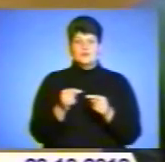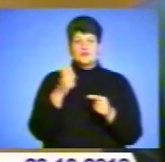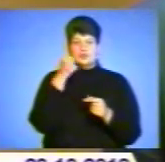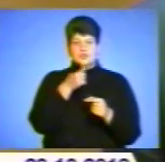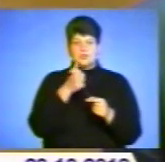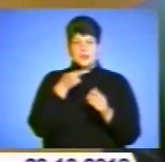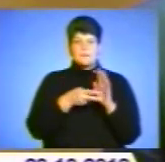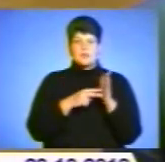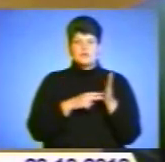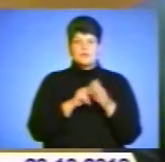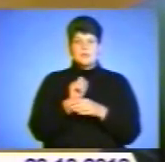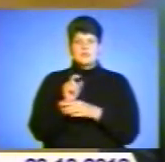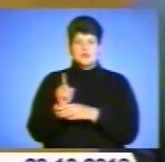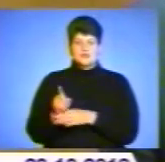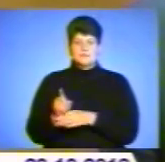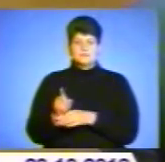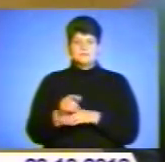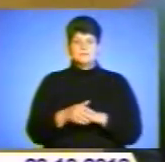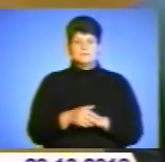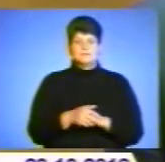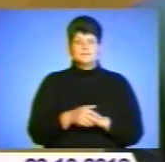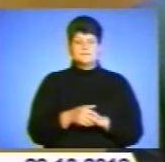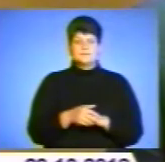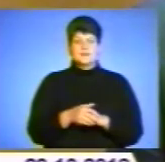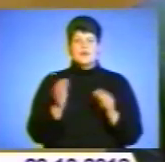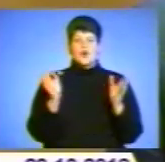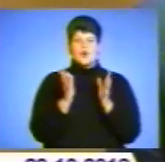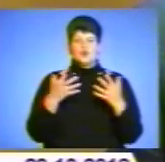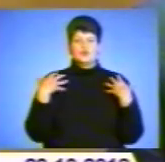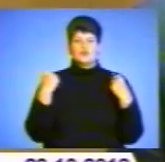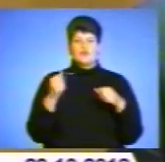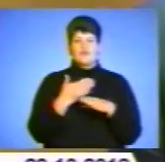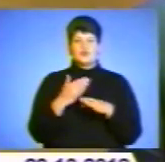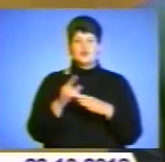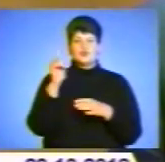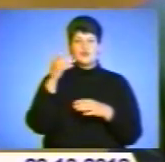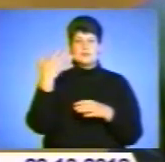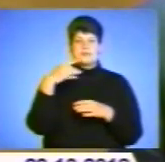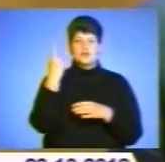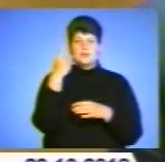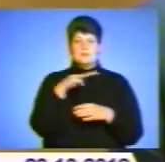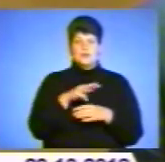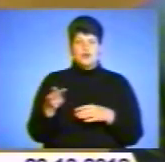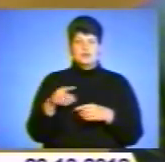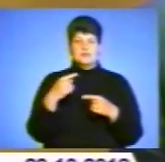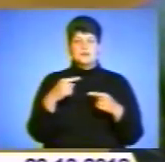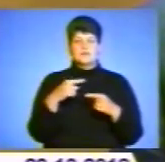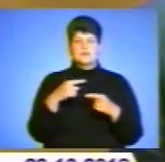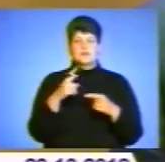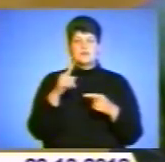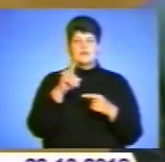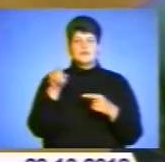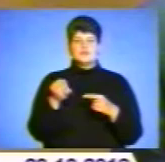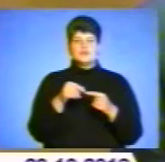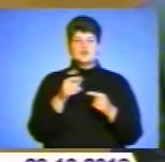планових призначення. На охорону здоров'я відділено майже 151 мільйон, на освіту 166,5